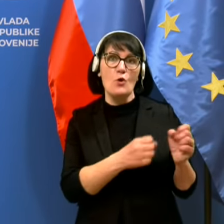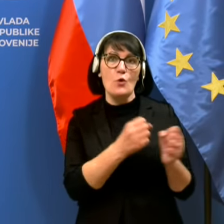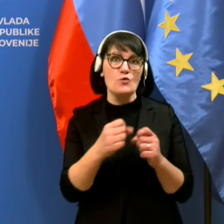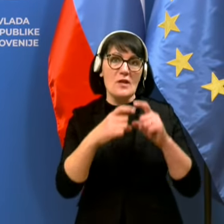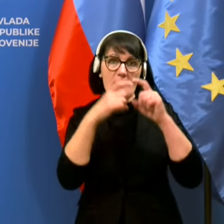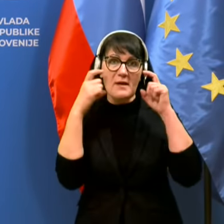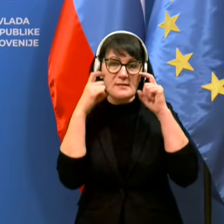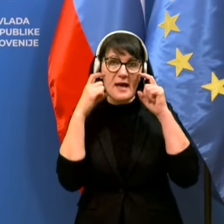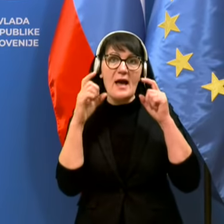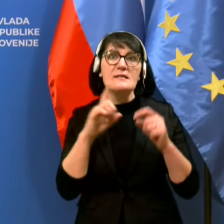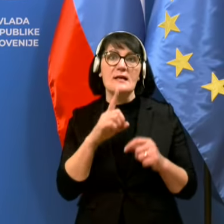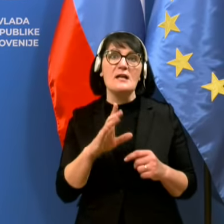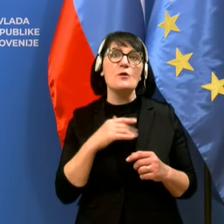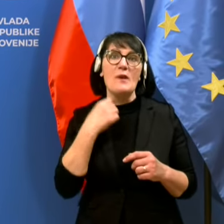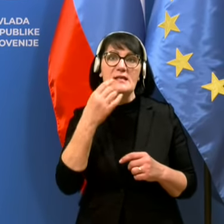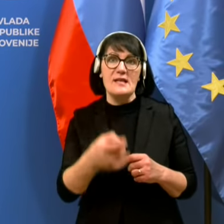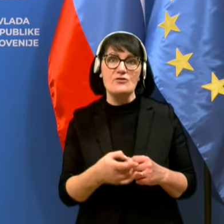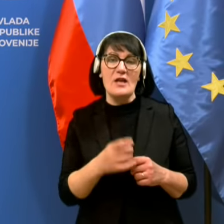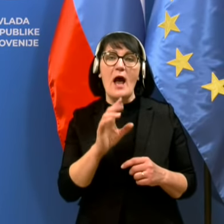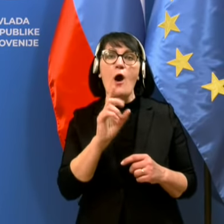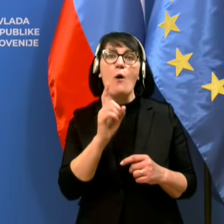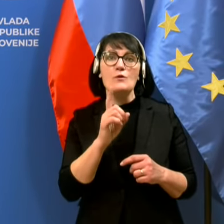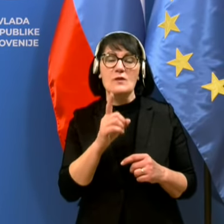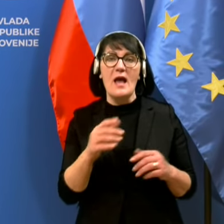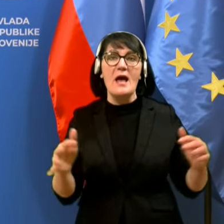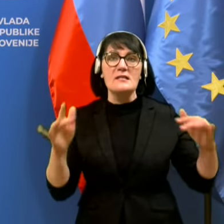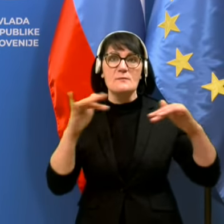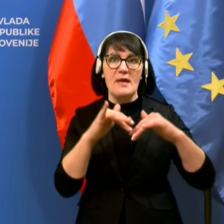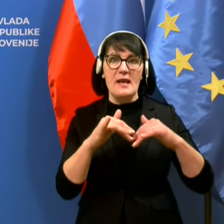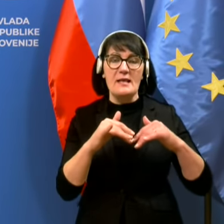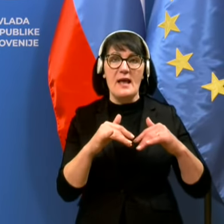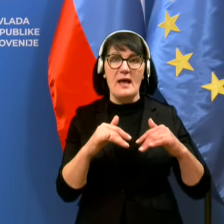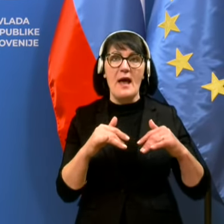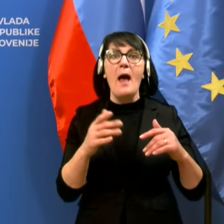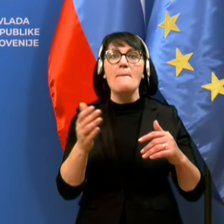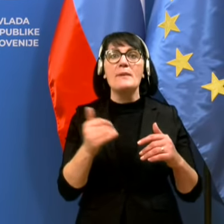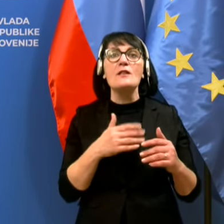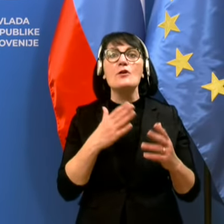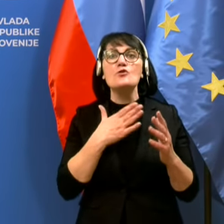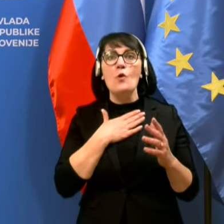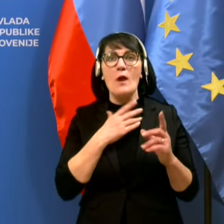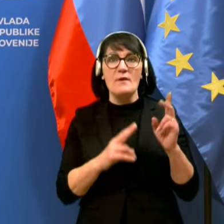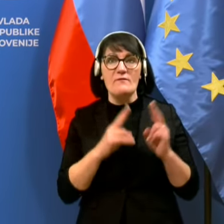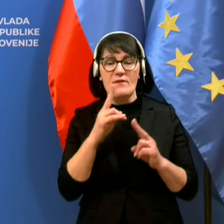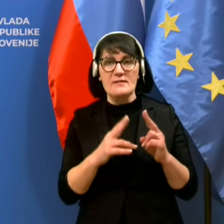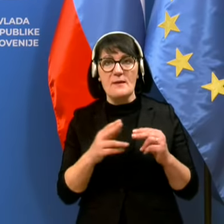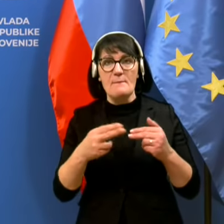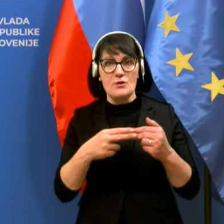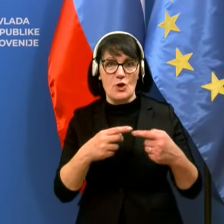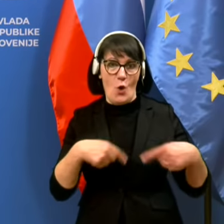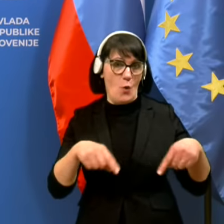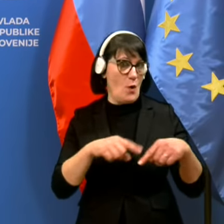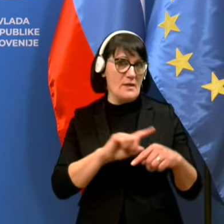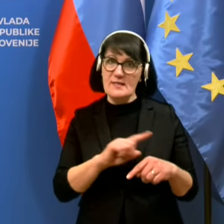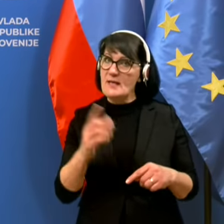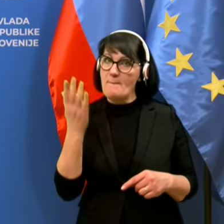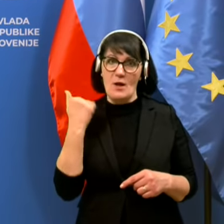bila izrečena upozorila. Zbiranja pred šolami in vrtci ter v bližnji okolici pa ni bilo.